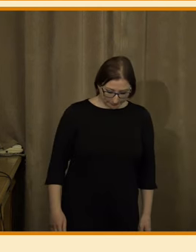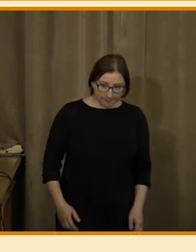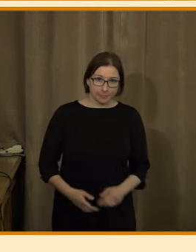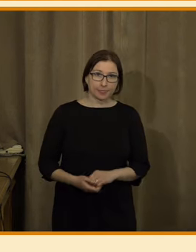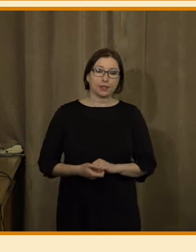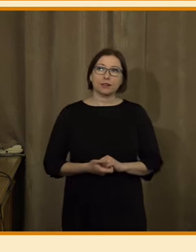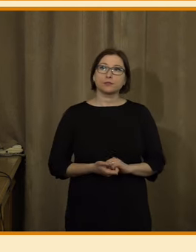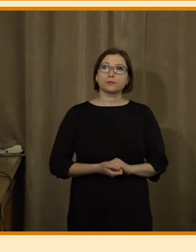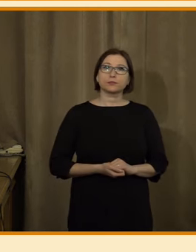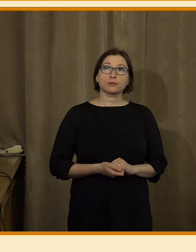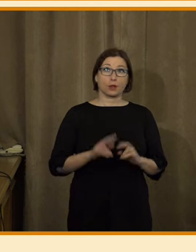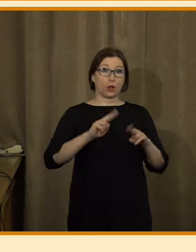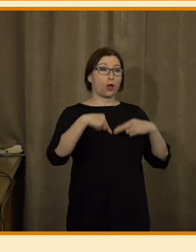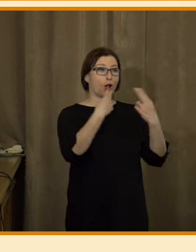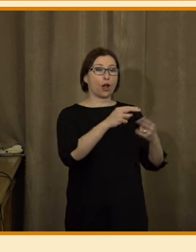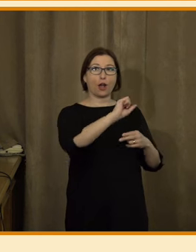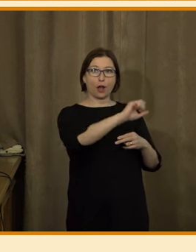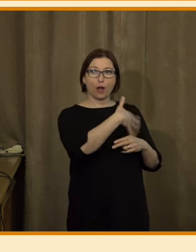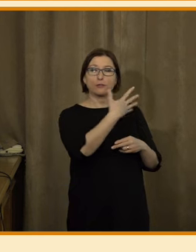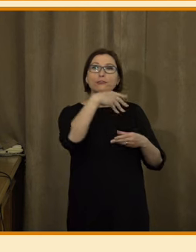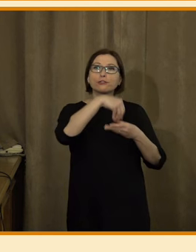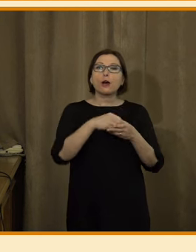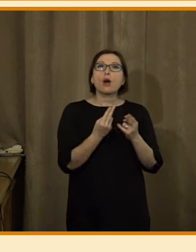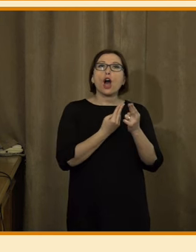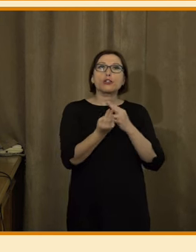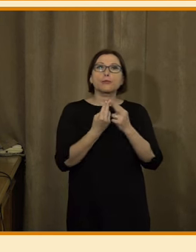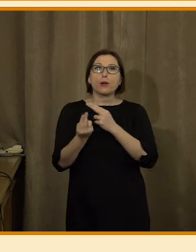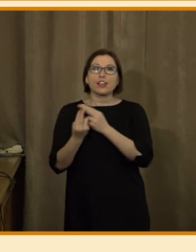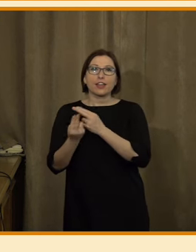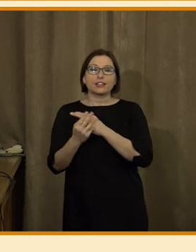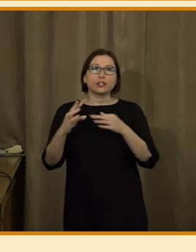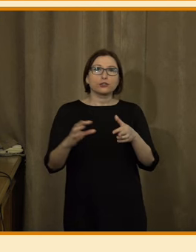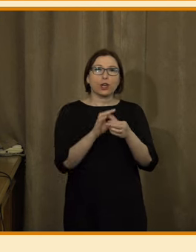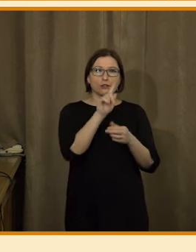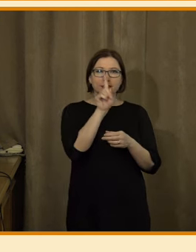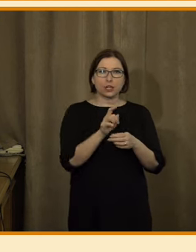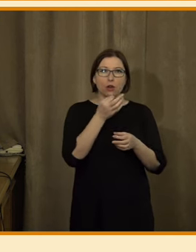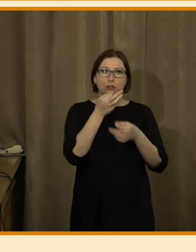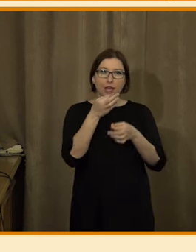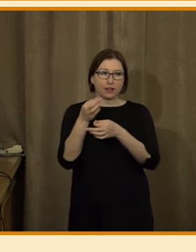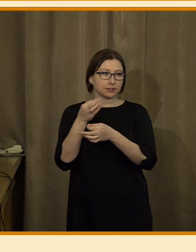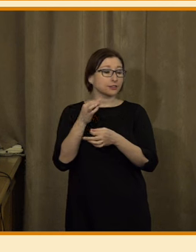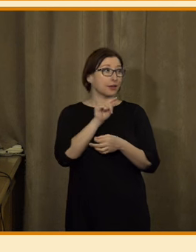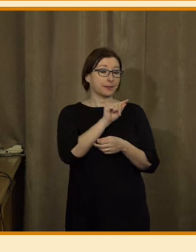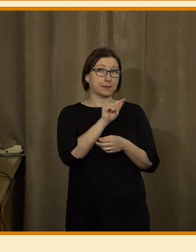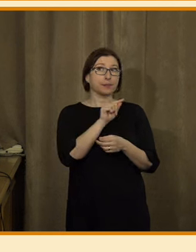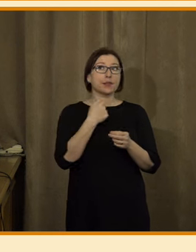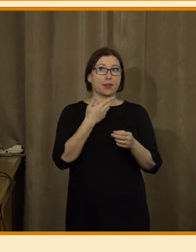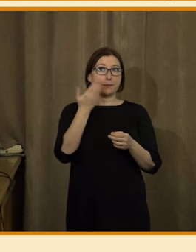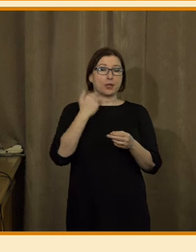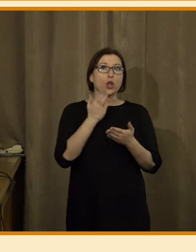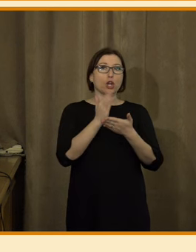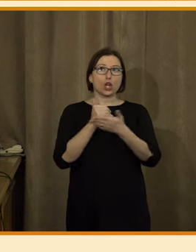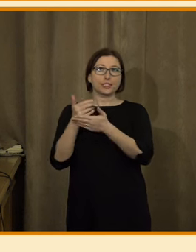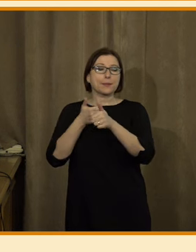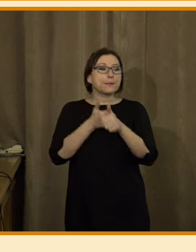Tak tady máme vlastně strukturu odpovědí na otázky. Já jsem to rozdělal